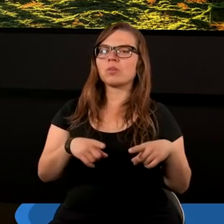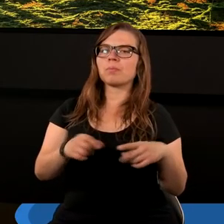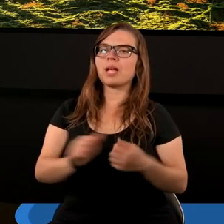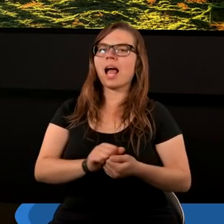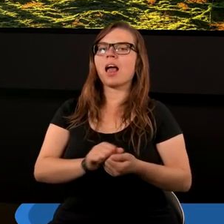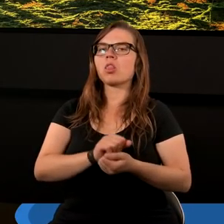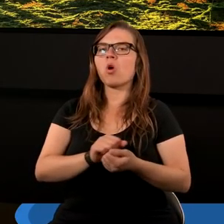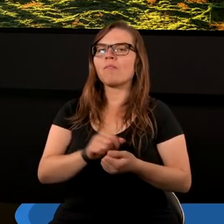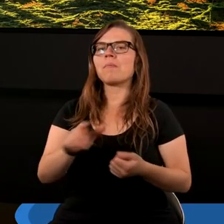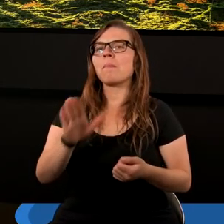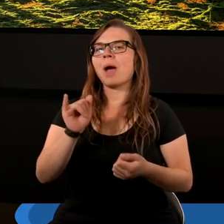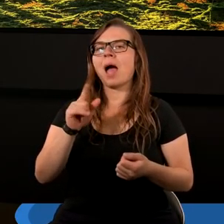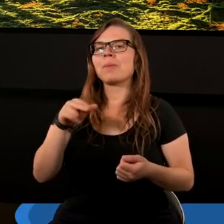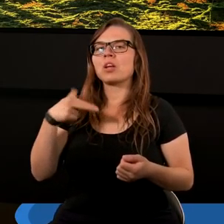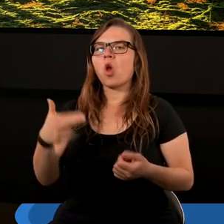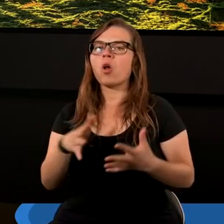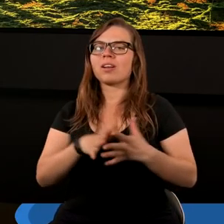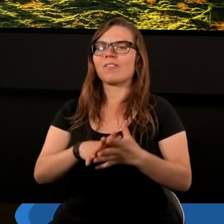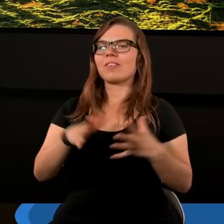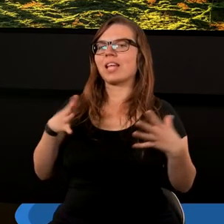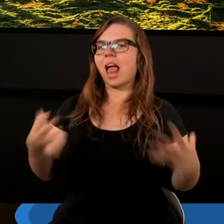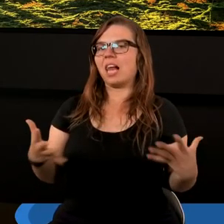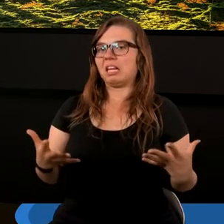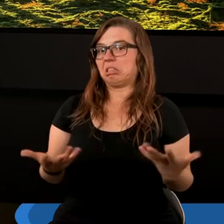mianowicie Babylon Wielki.